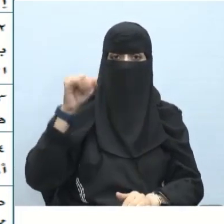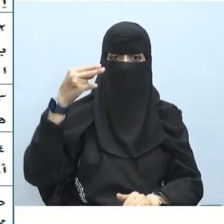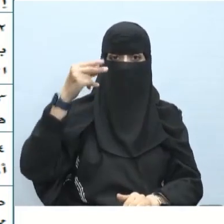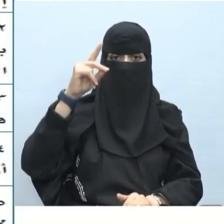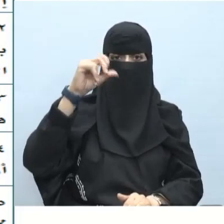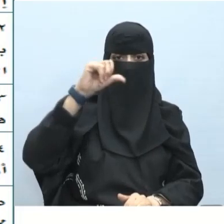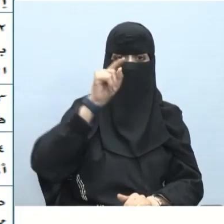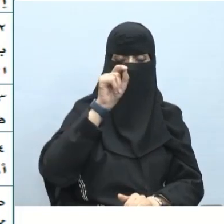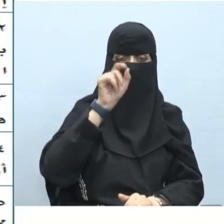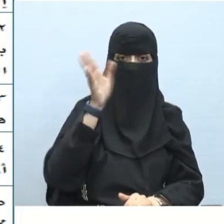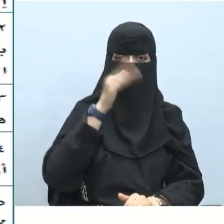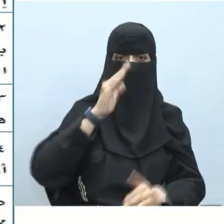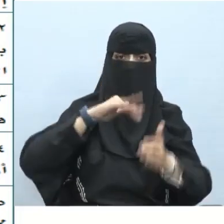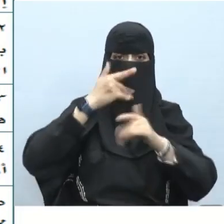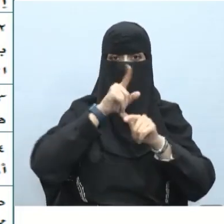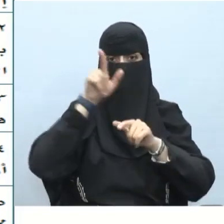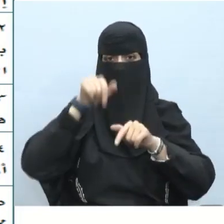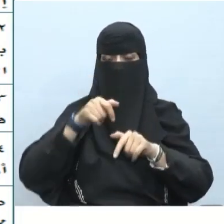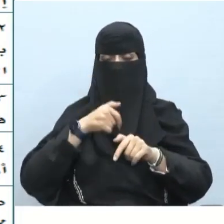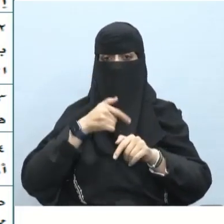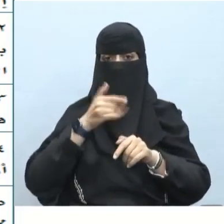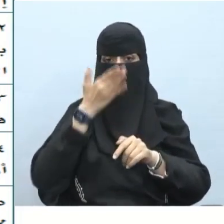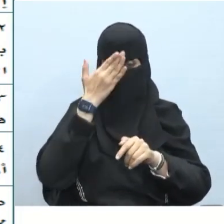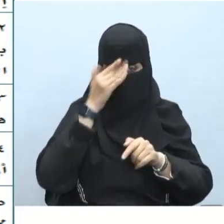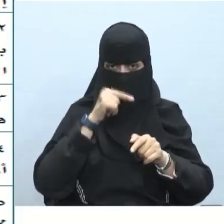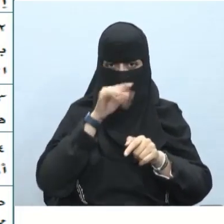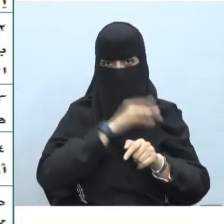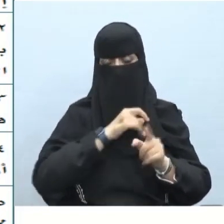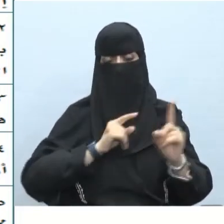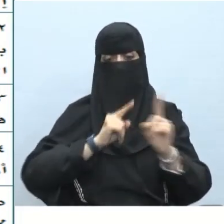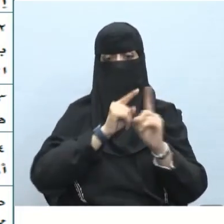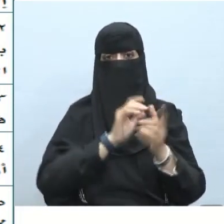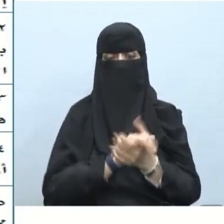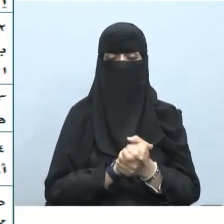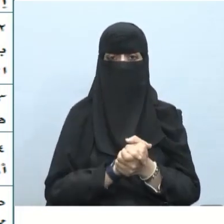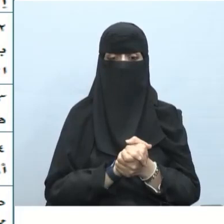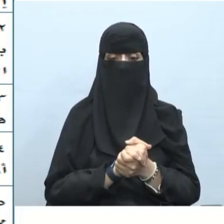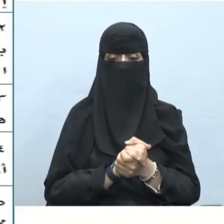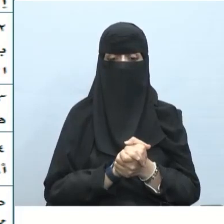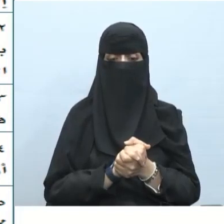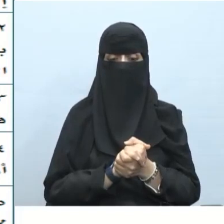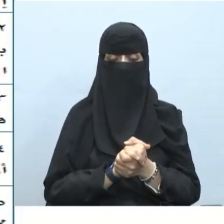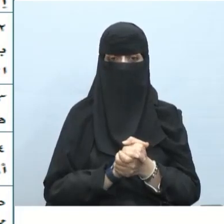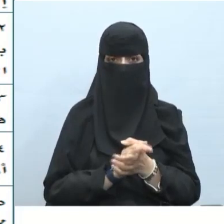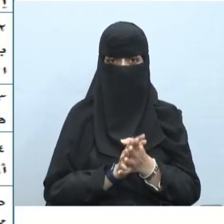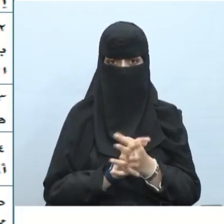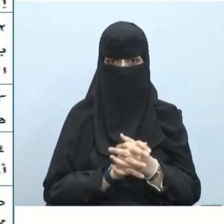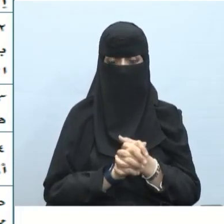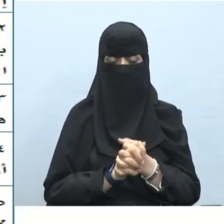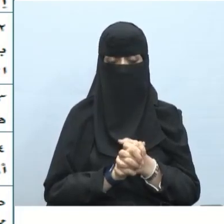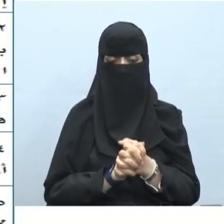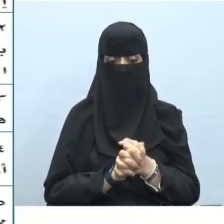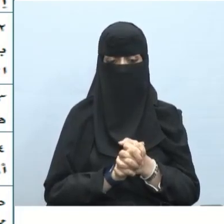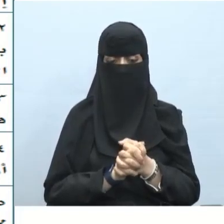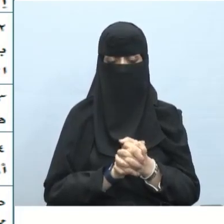وهي العبادة إذن يفيد ماذا الغاية قيام الليل جزءا من العبادة